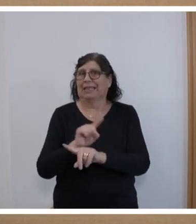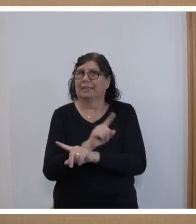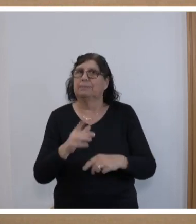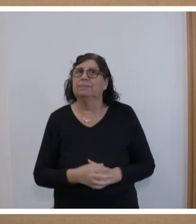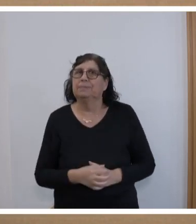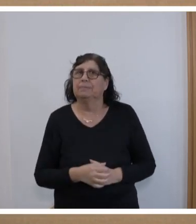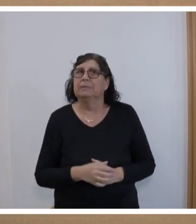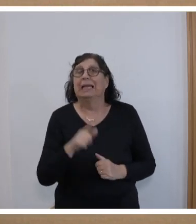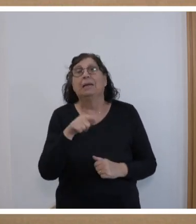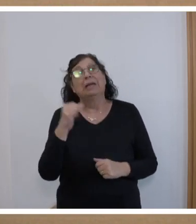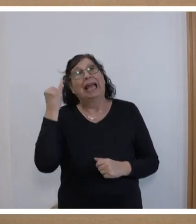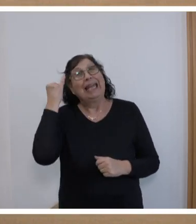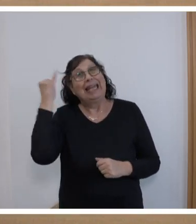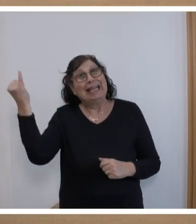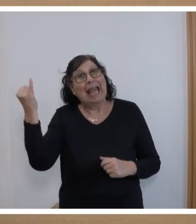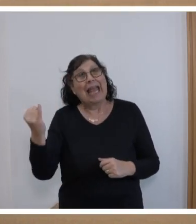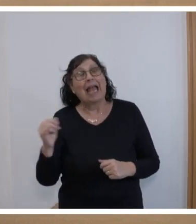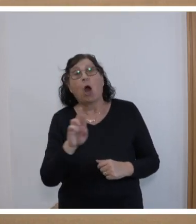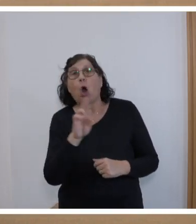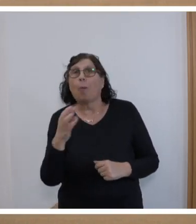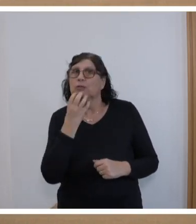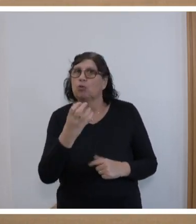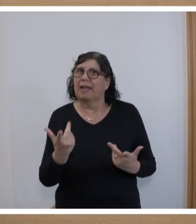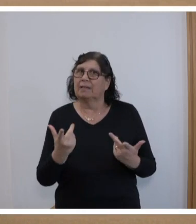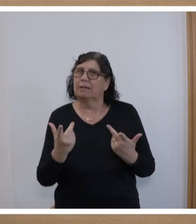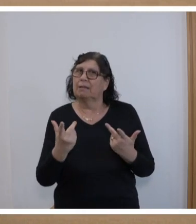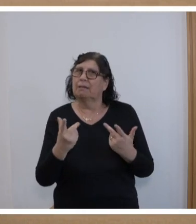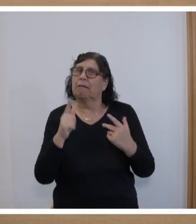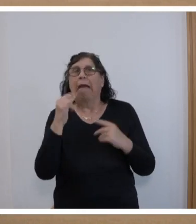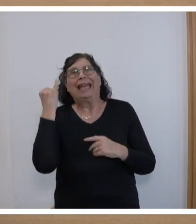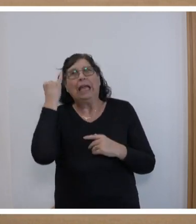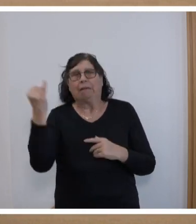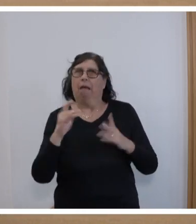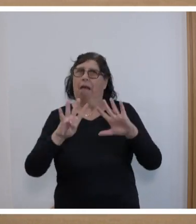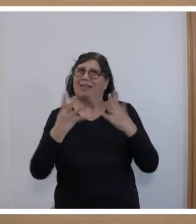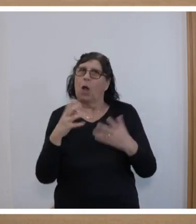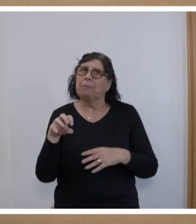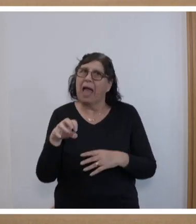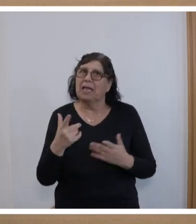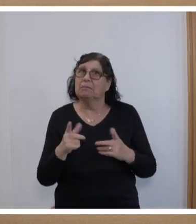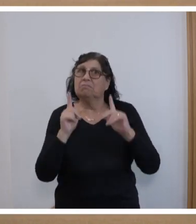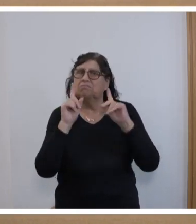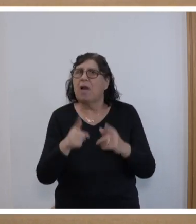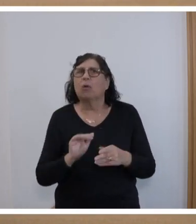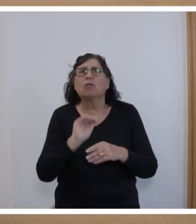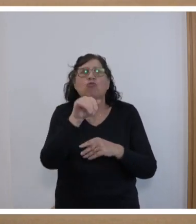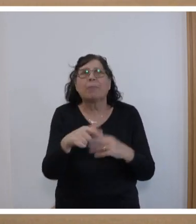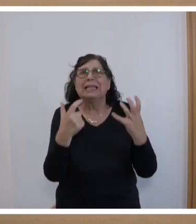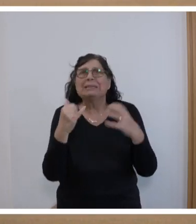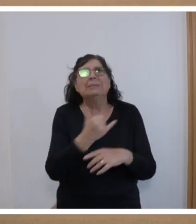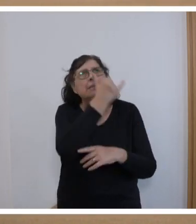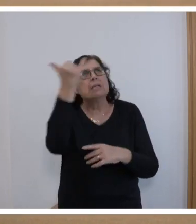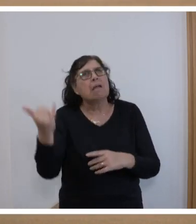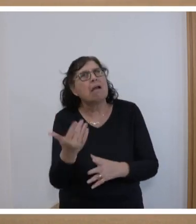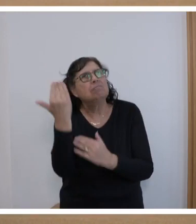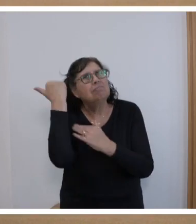Die Idee von Robert Schumann, die Idee des 9. Mai, sie ist auch nach über 70 Jahren immer